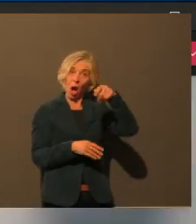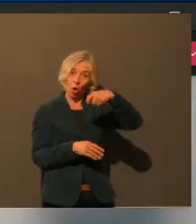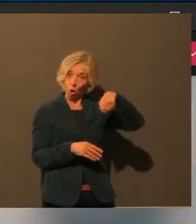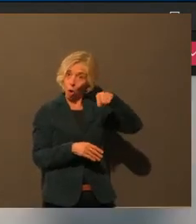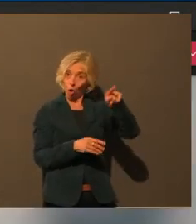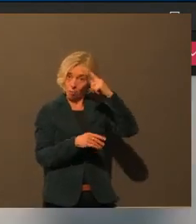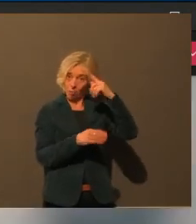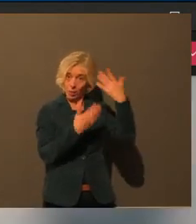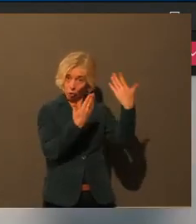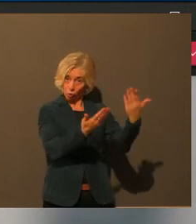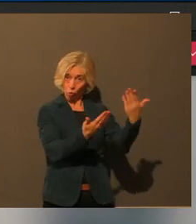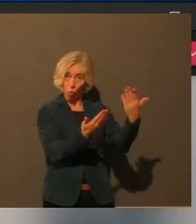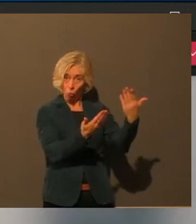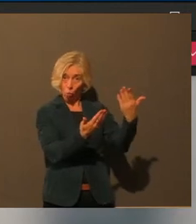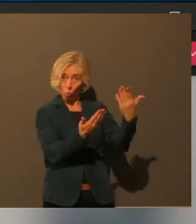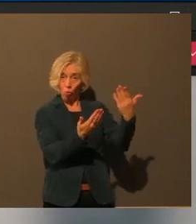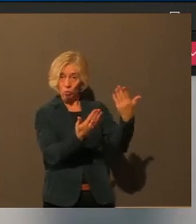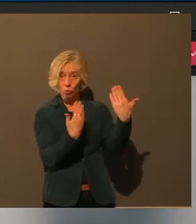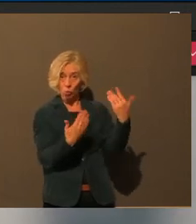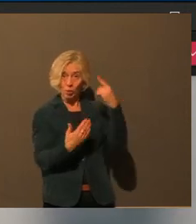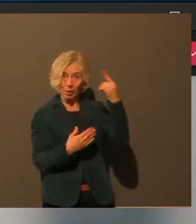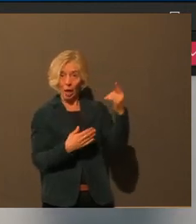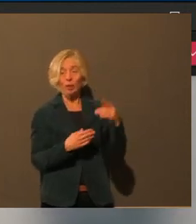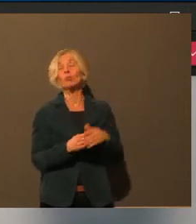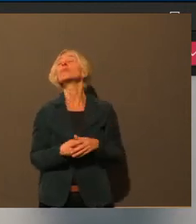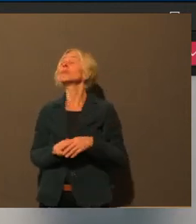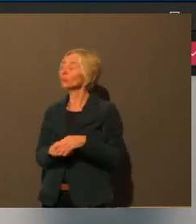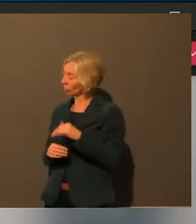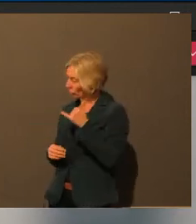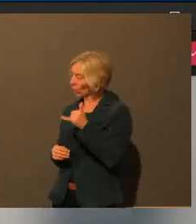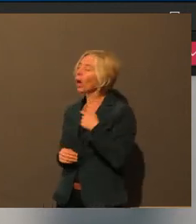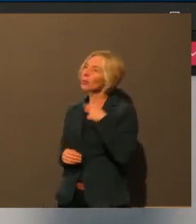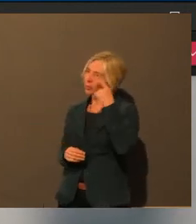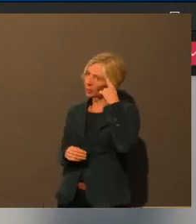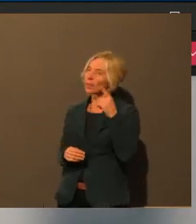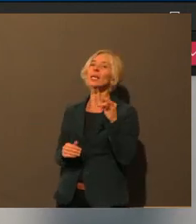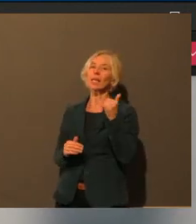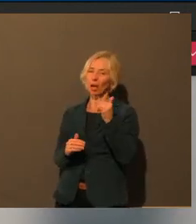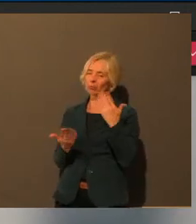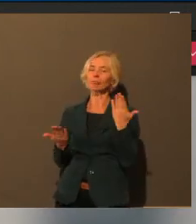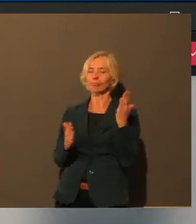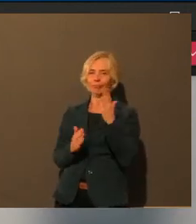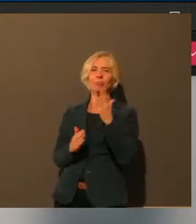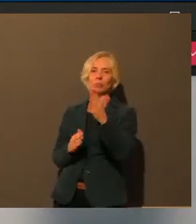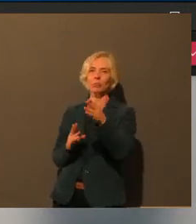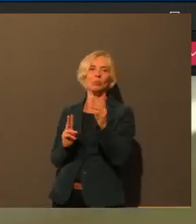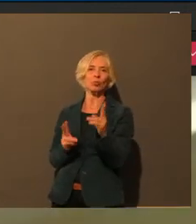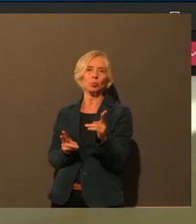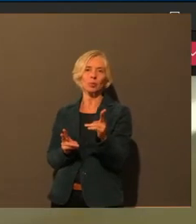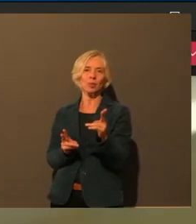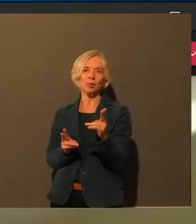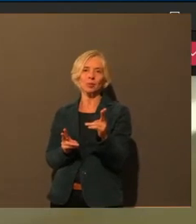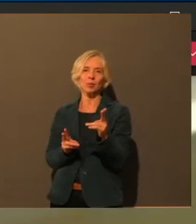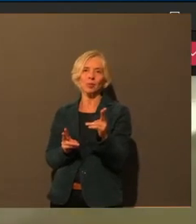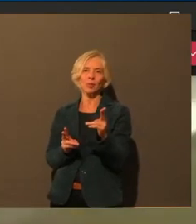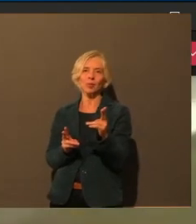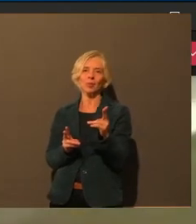geht auf jeden Fall in die richtige Richtung. Ich finde es super. Aber wie gesagt, ich glaube, der